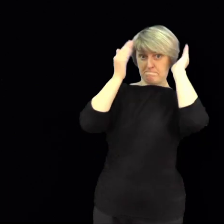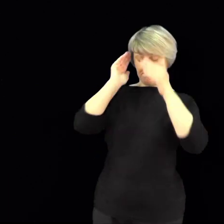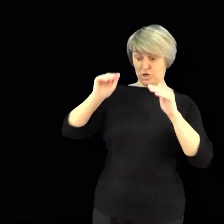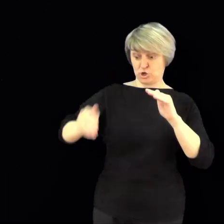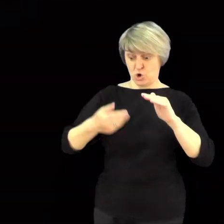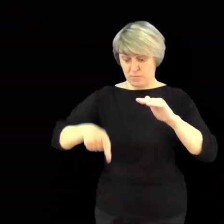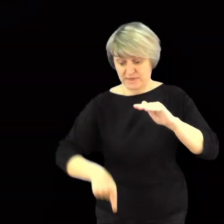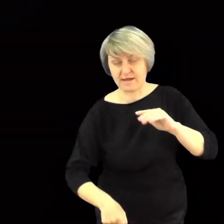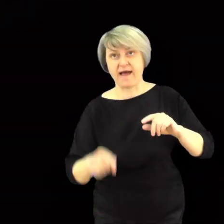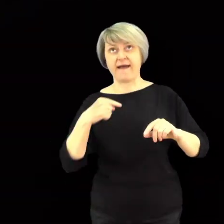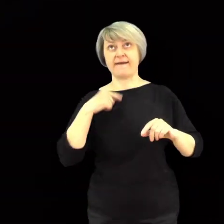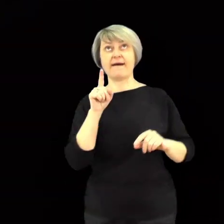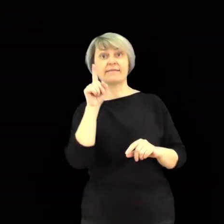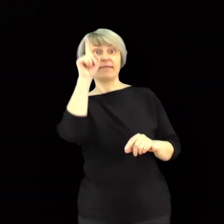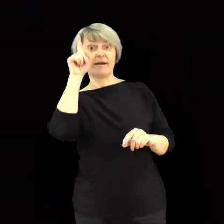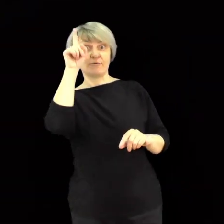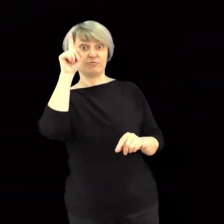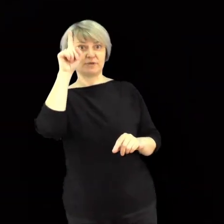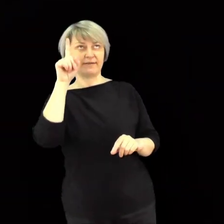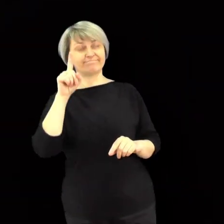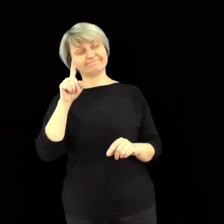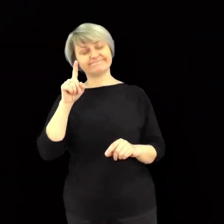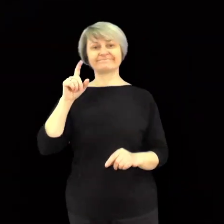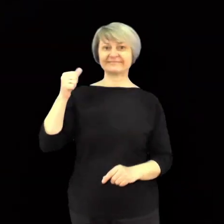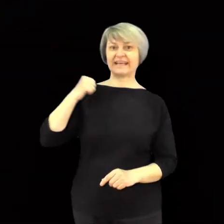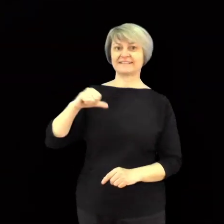Tak! Miś kopie na dole A ja na górze